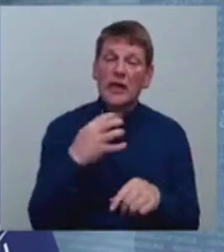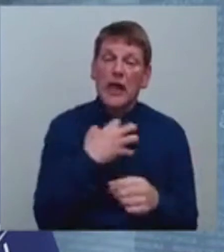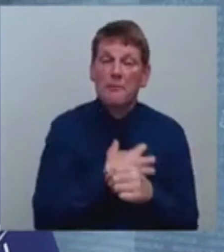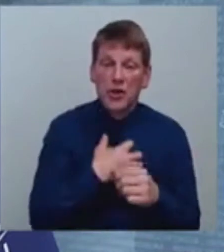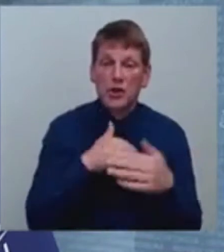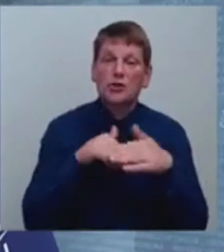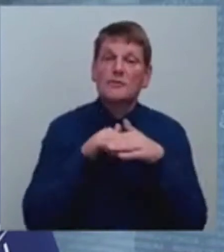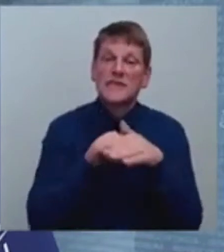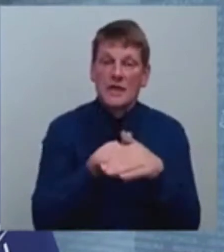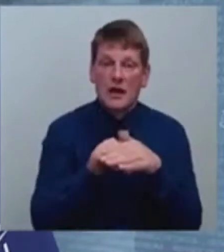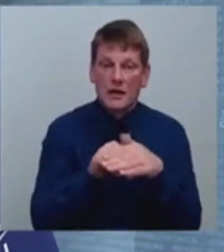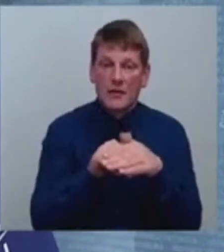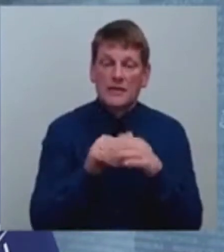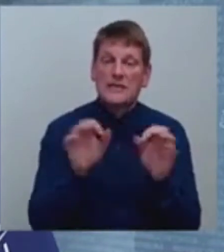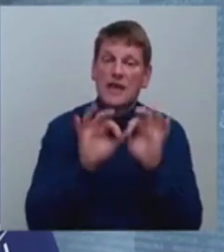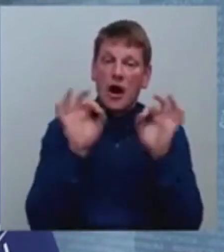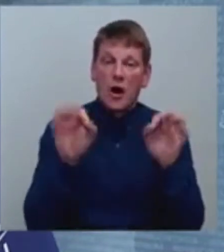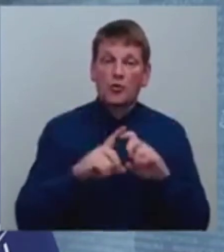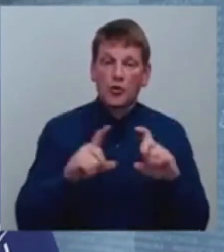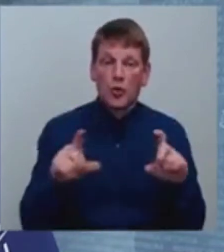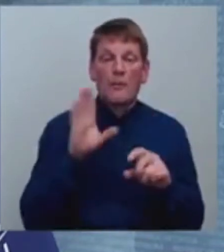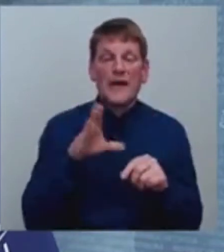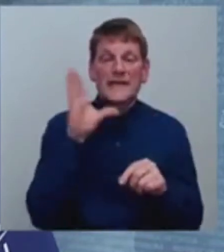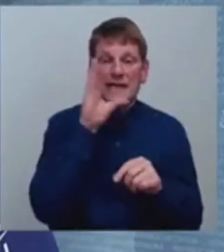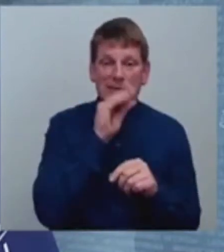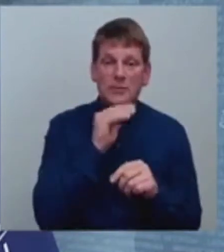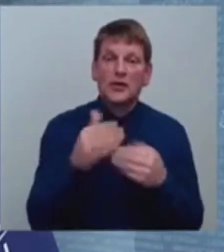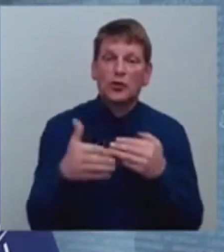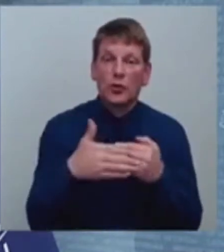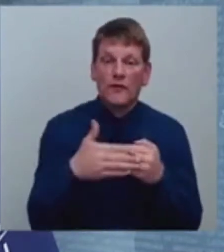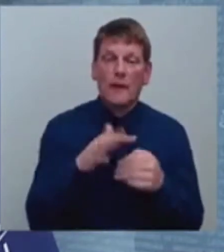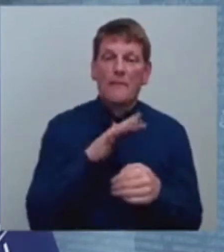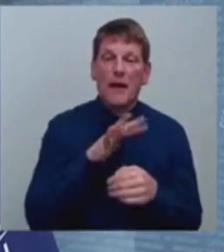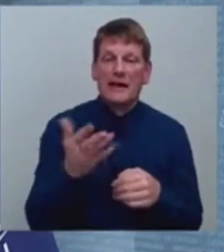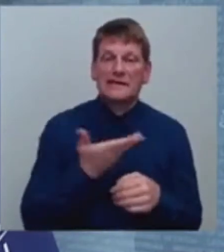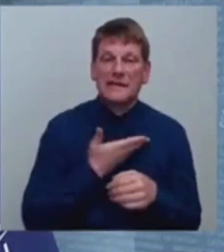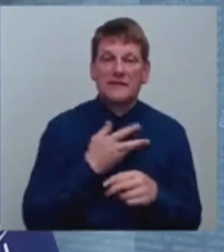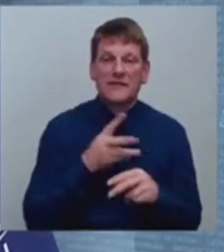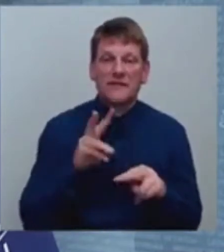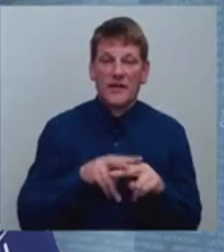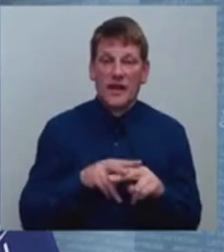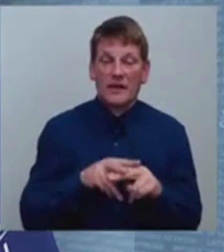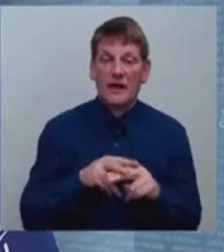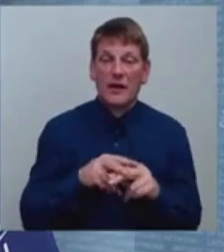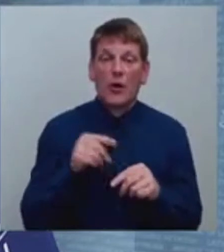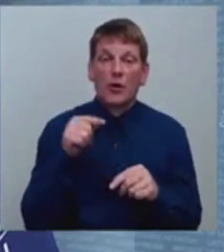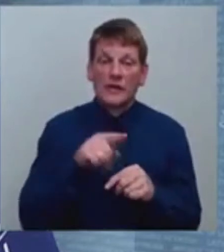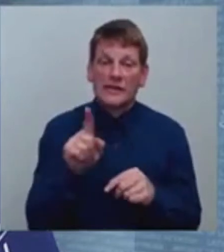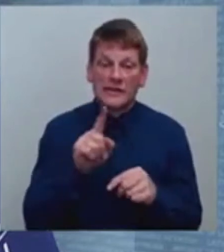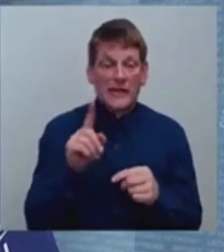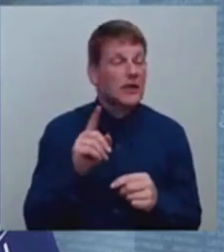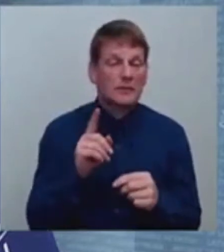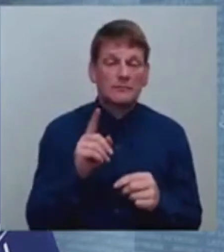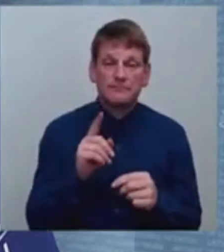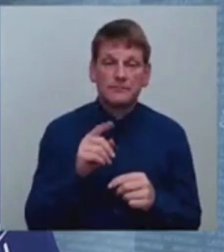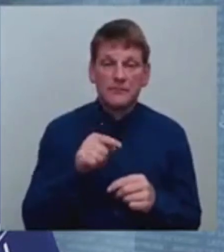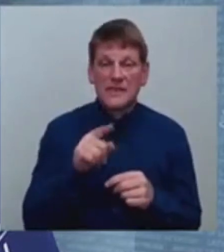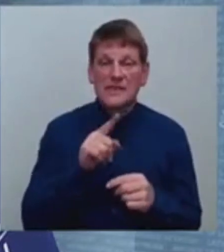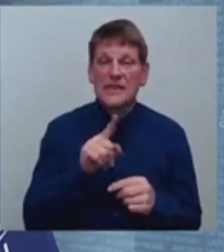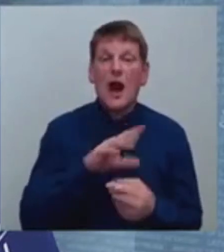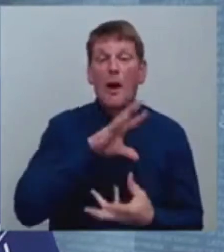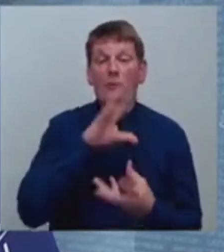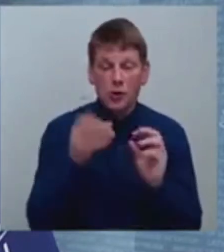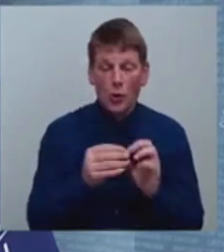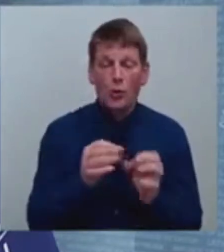saglabāt sākuma skolu pēc iespējas tuvāk bērnu dzīvesvietai, un tā ir absolūti